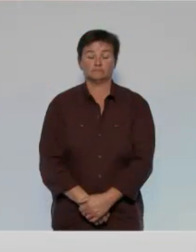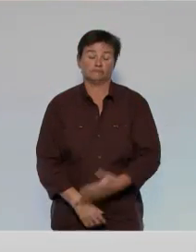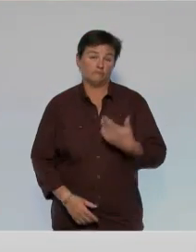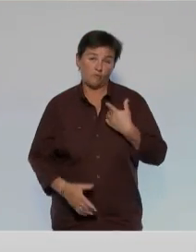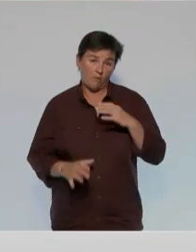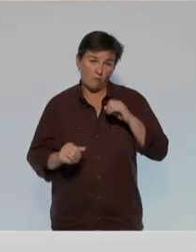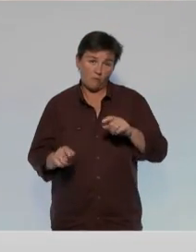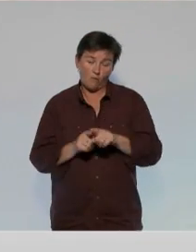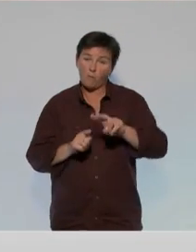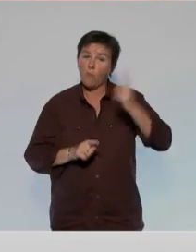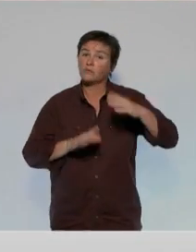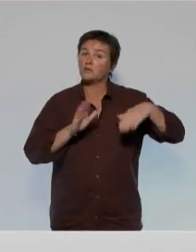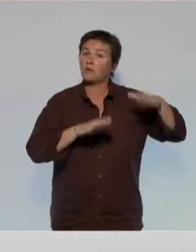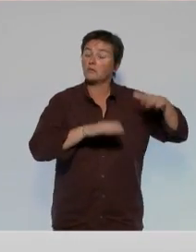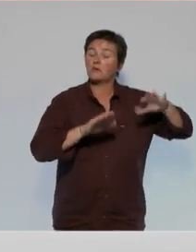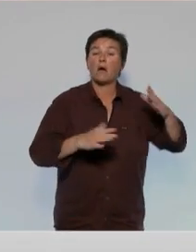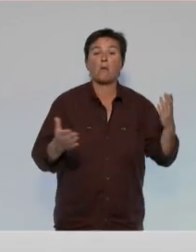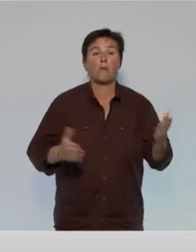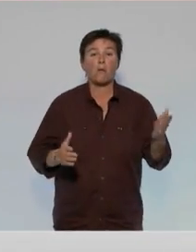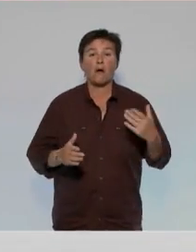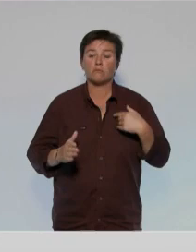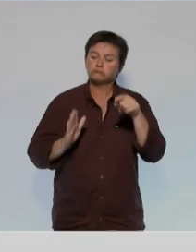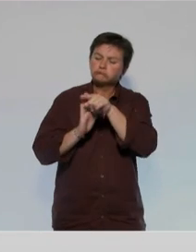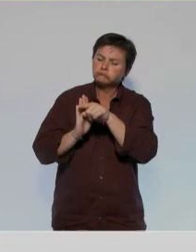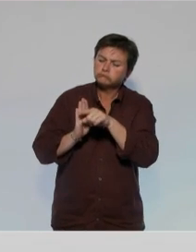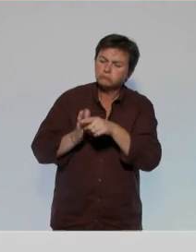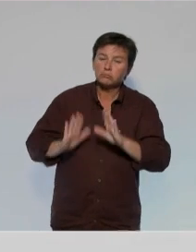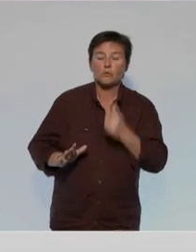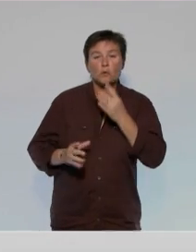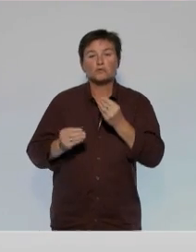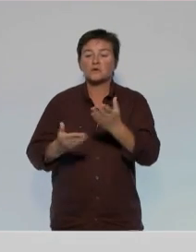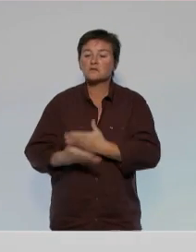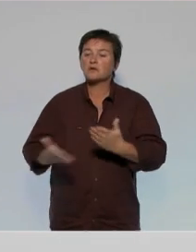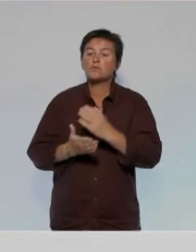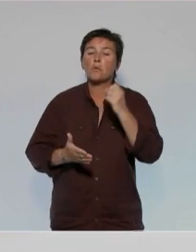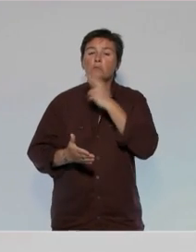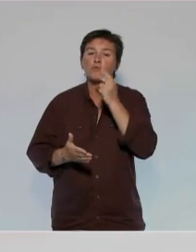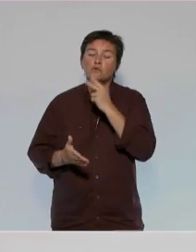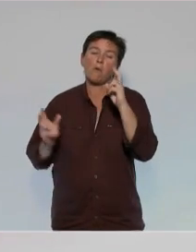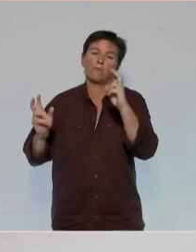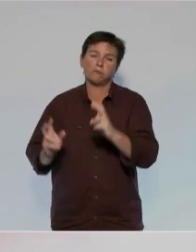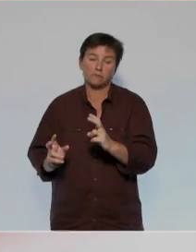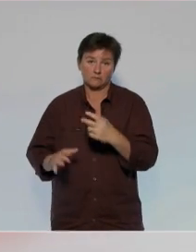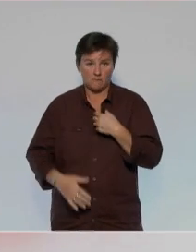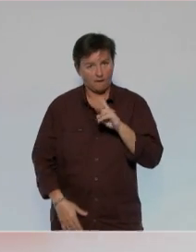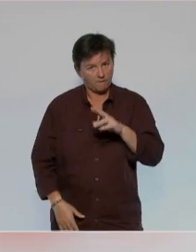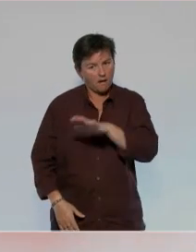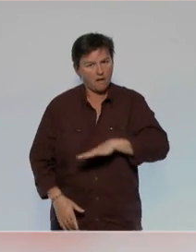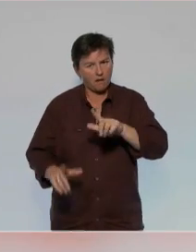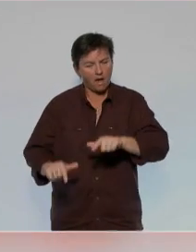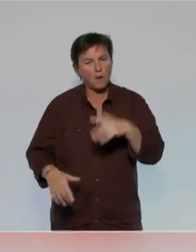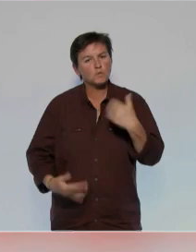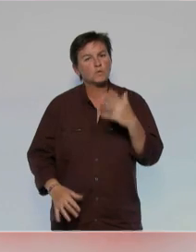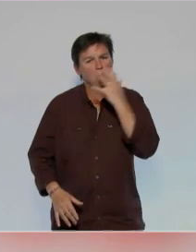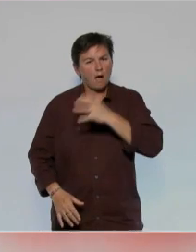Je pourrais faire comme les autres candidats. Et aligner des mesures pour soulager les urgences. C'est vrai, il y a de terribles